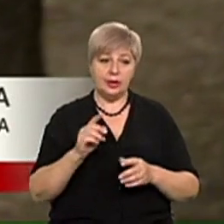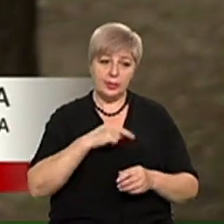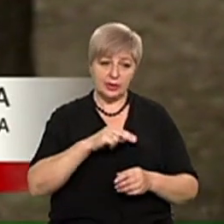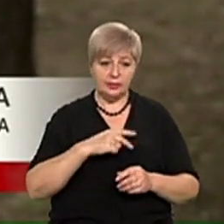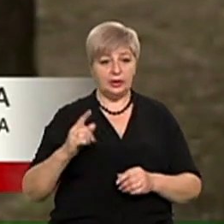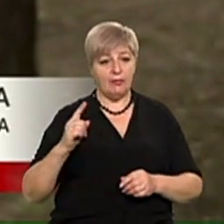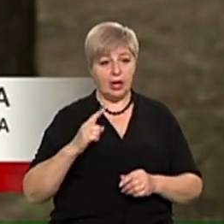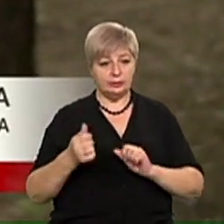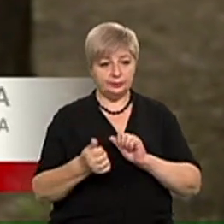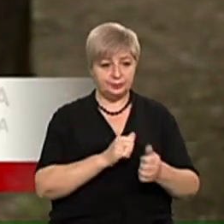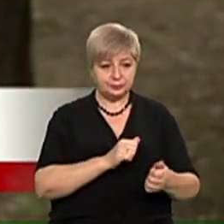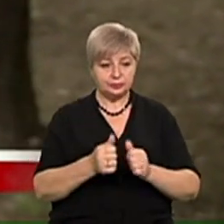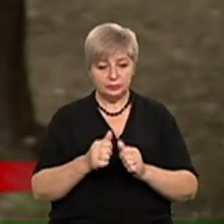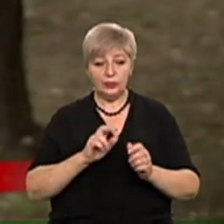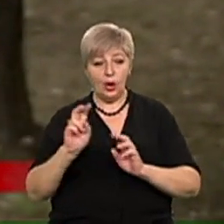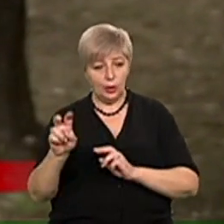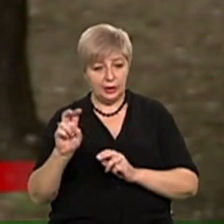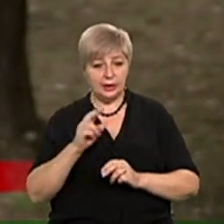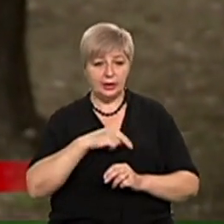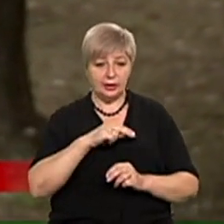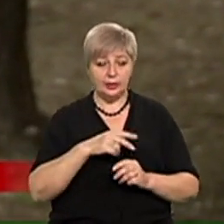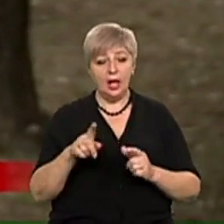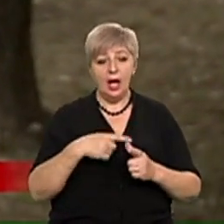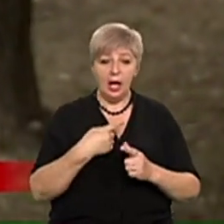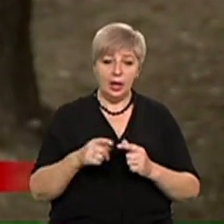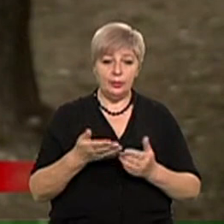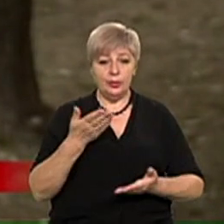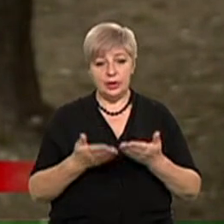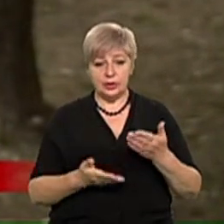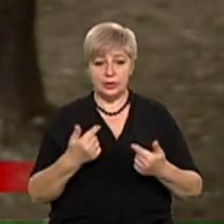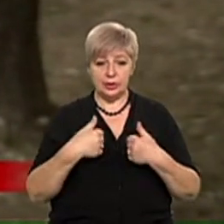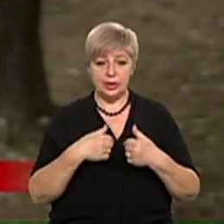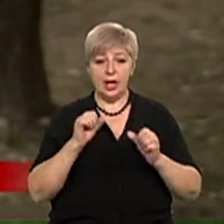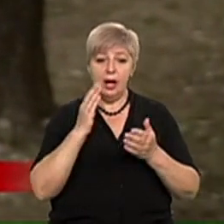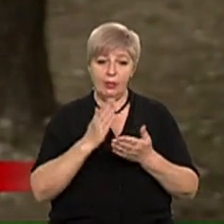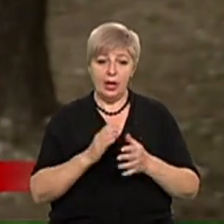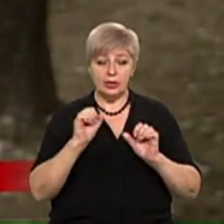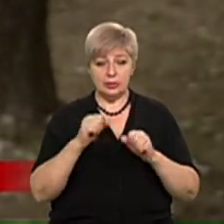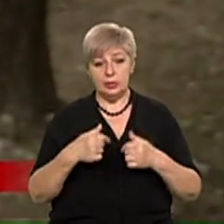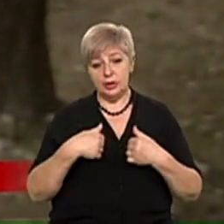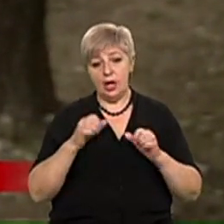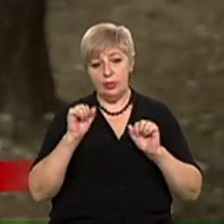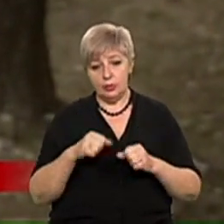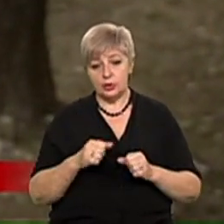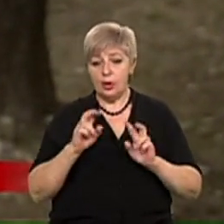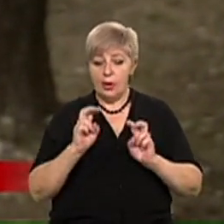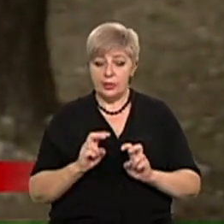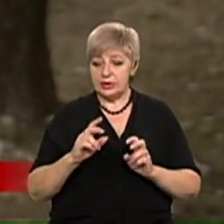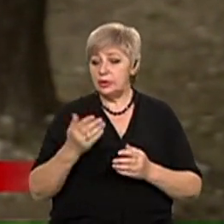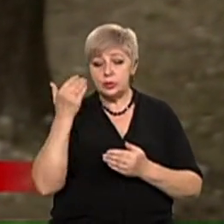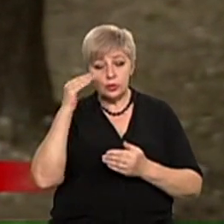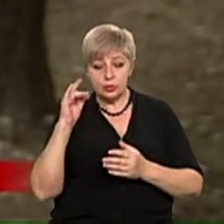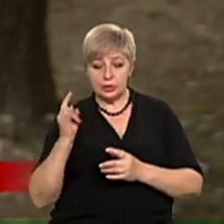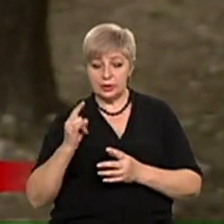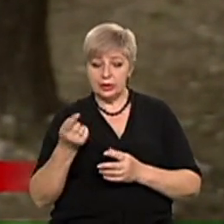методом, по черзі ходити на роботу, або ж, якщо я маю змогу, то я можу посидіти там з чиєюсь дитиною або